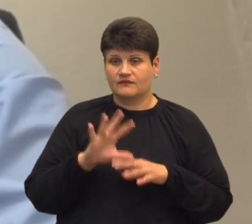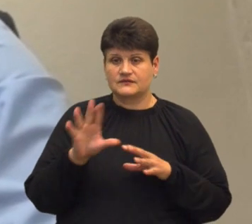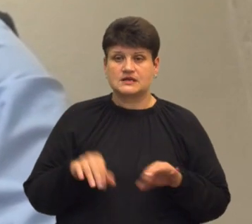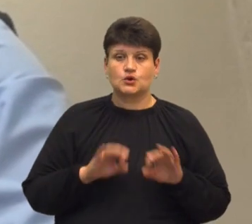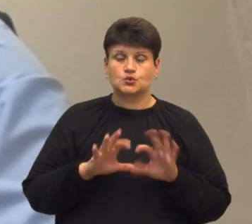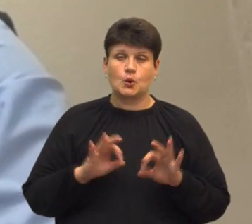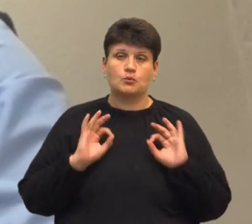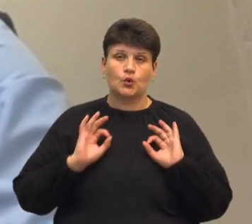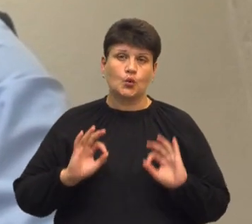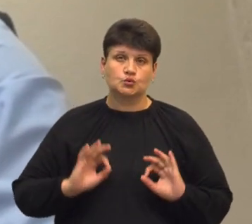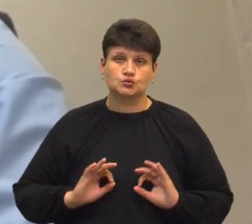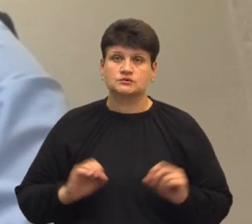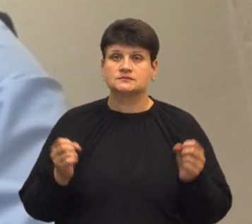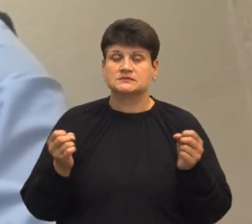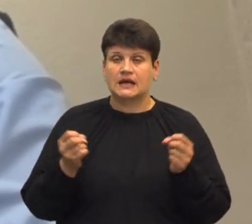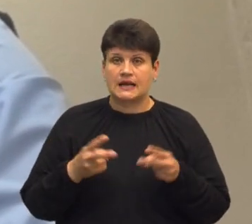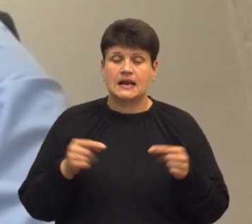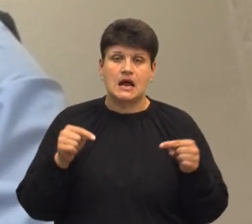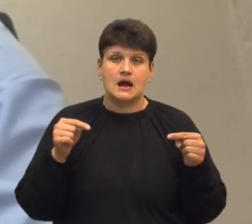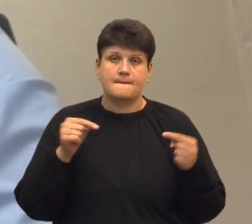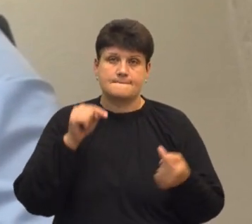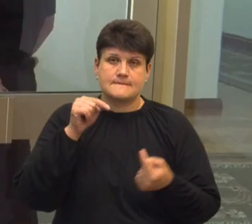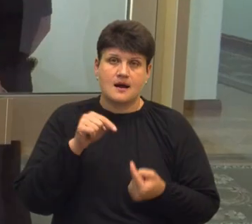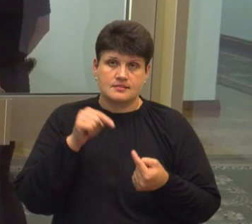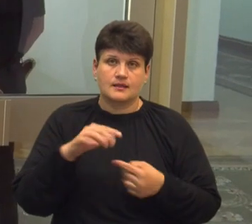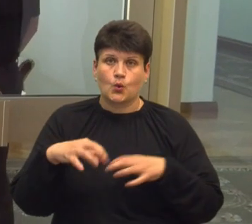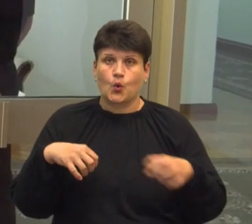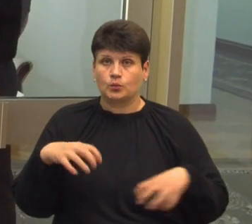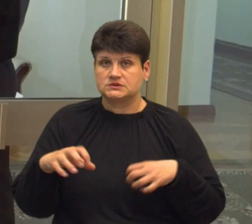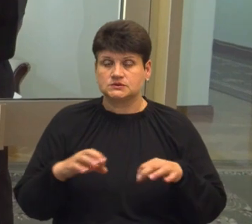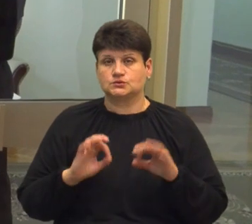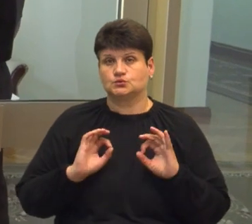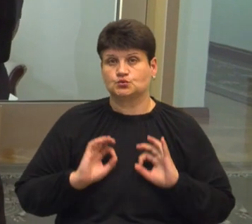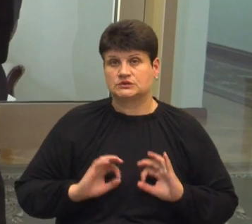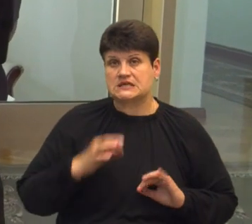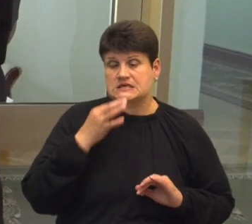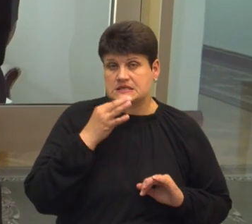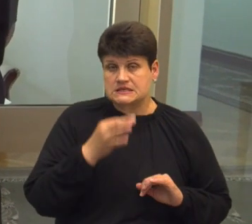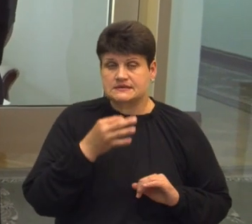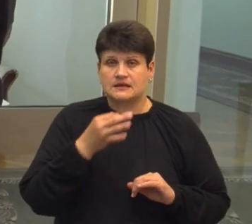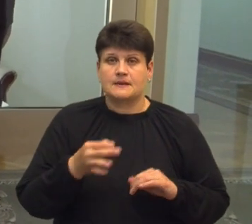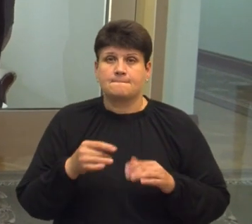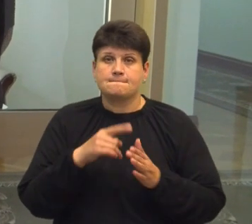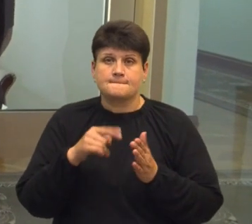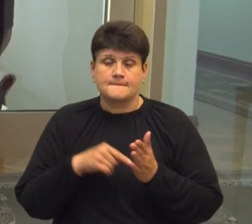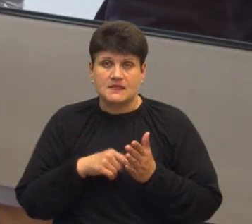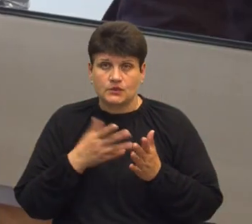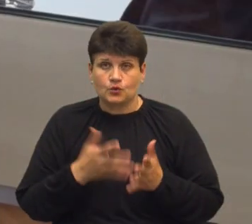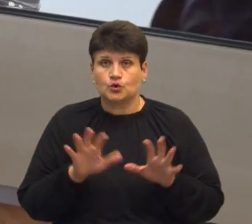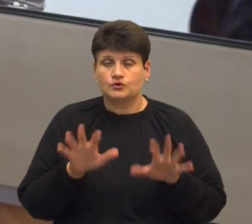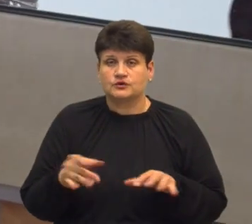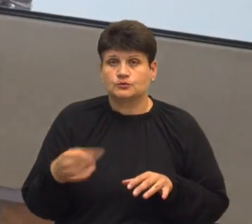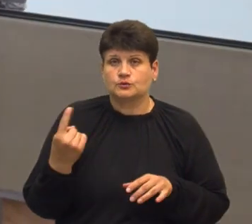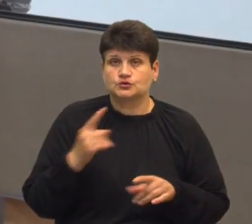спеціалізованої антикорупційної прокуратури Артем Стельмах розповів, повідомили про підозру голові Тернопільської обласної ради та двом